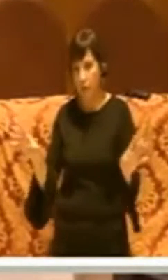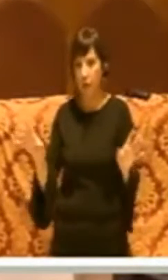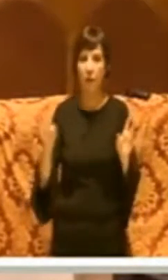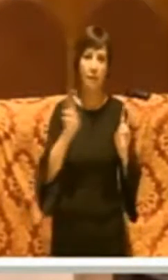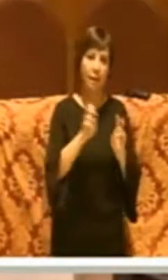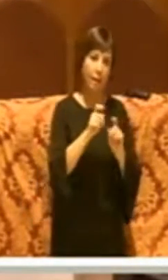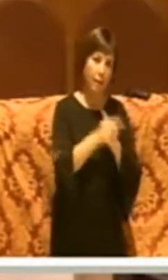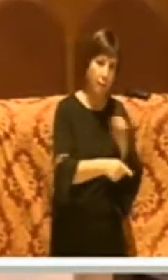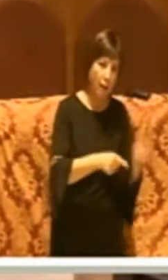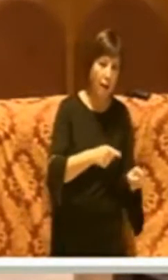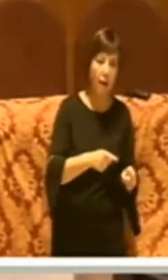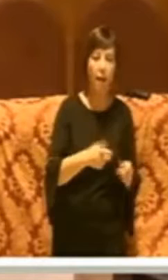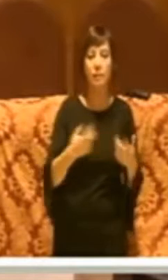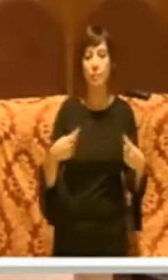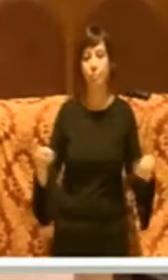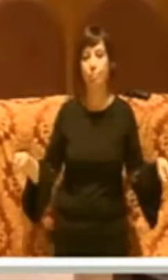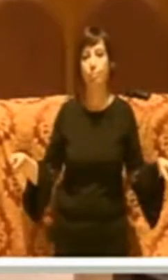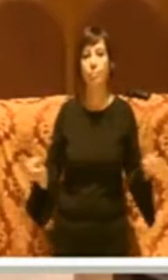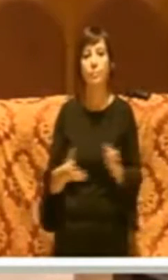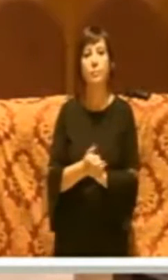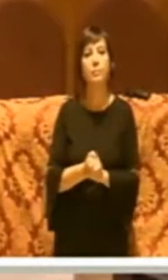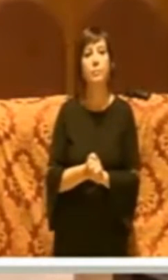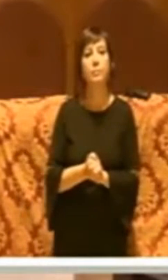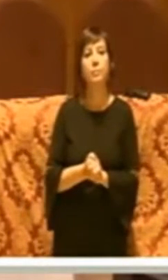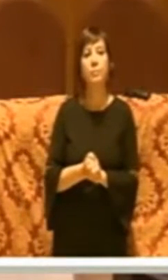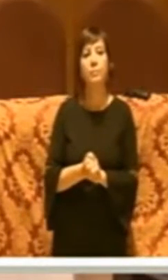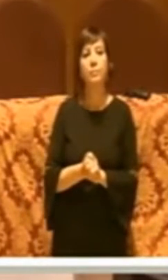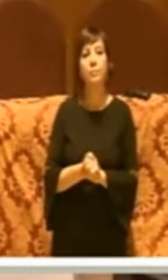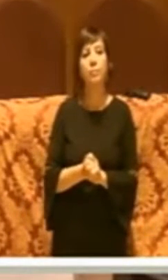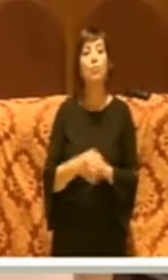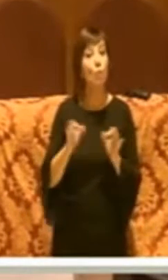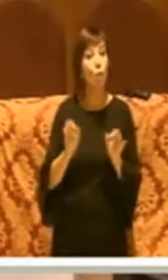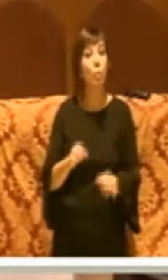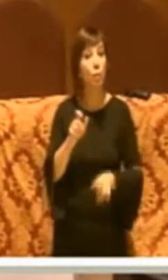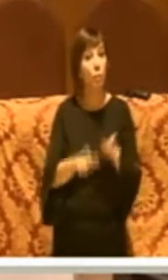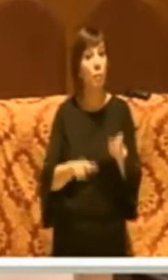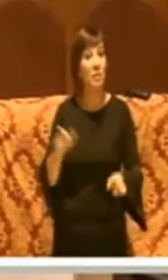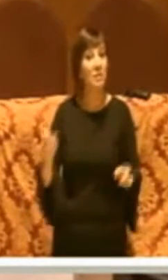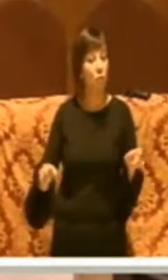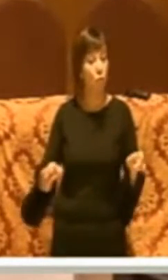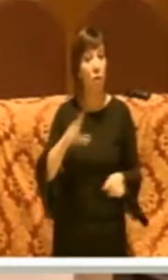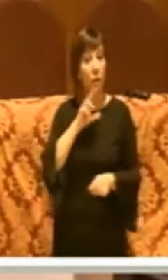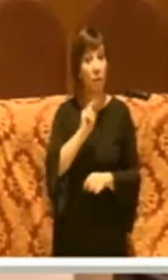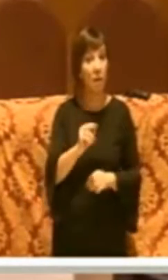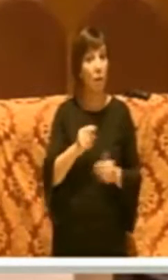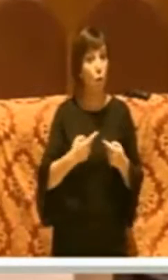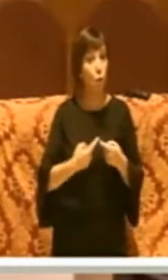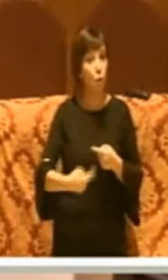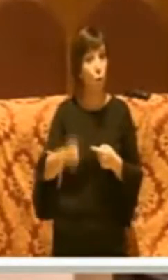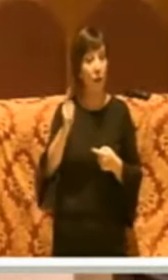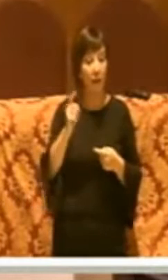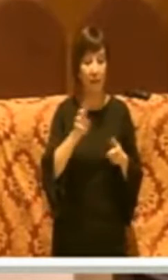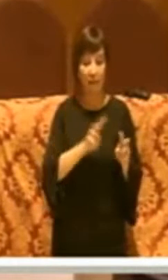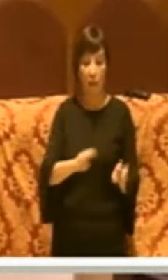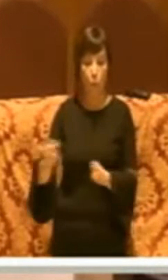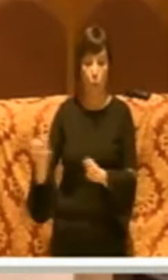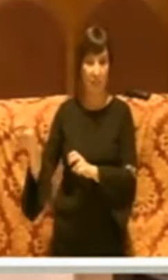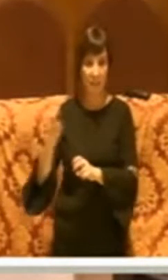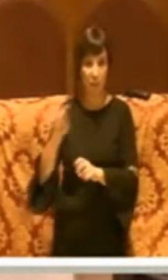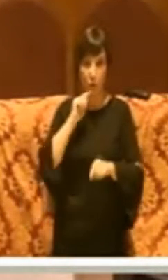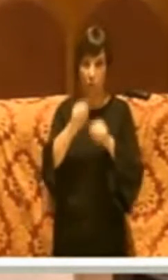indagati. Sono proprio le persone che parlano durante l'inquisitoria